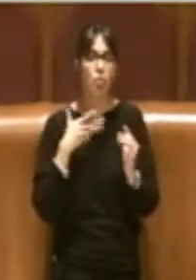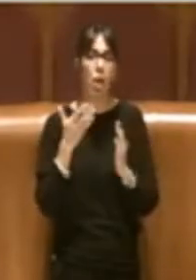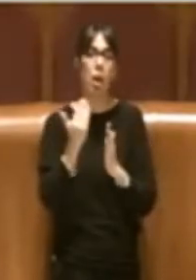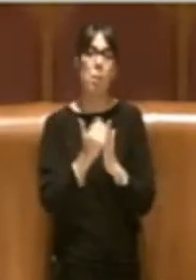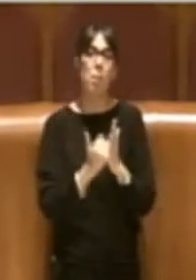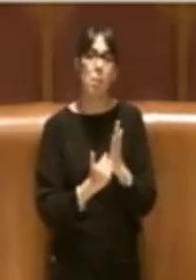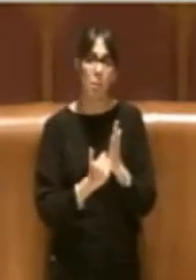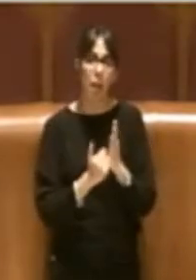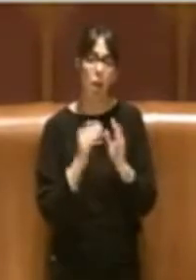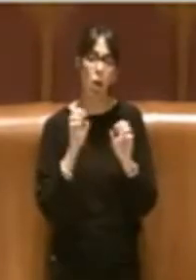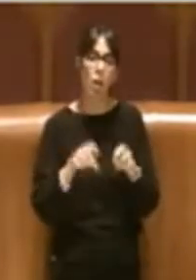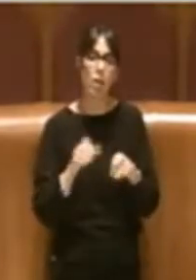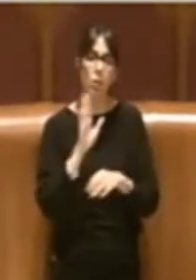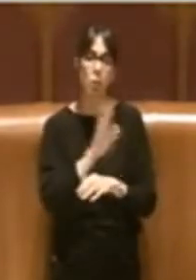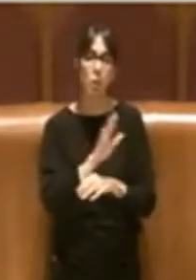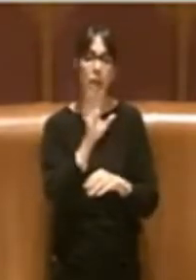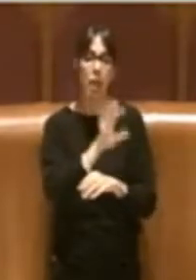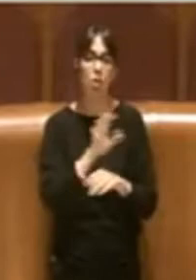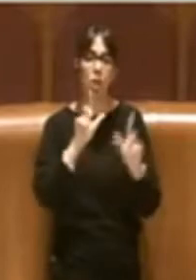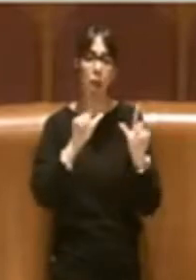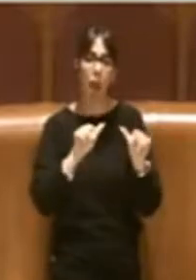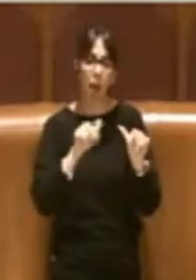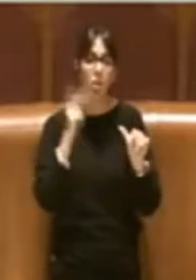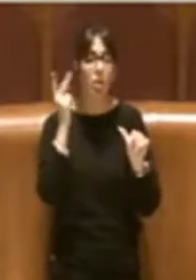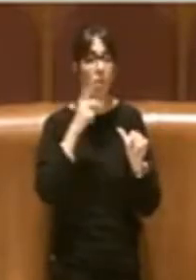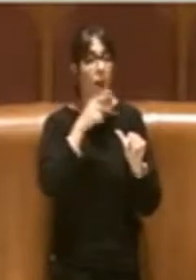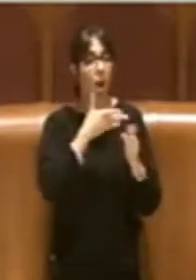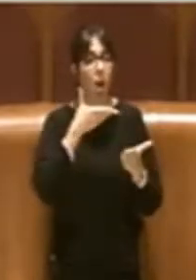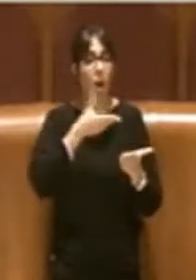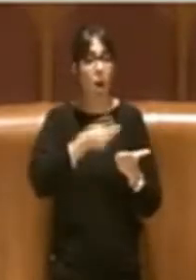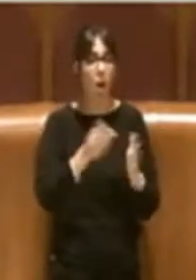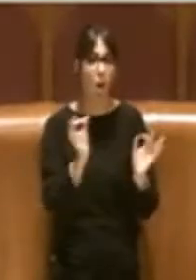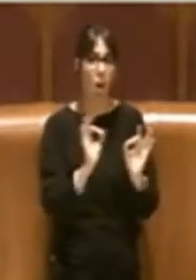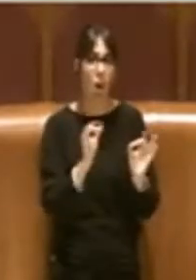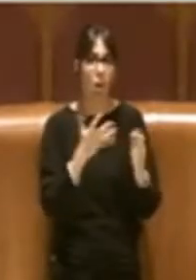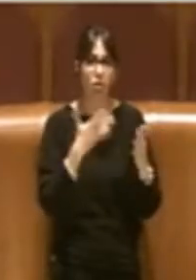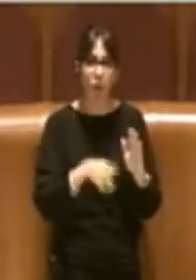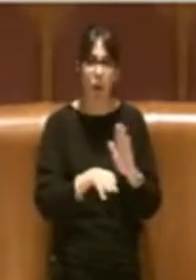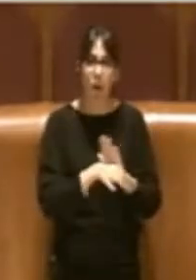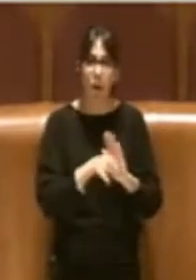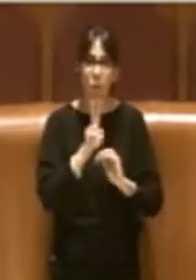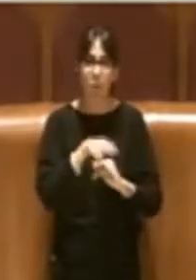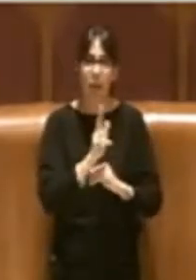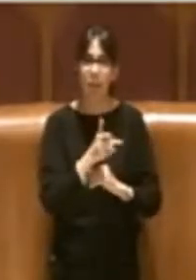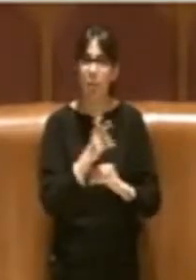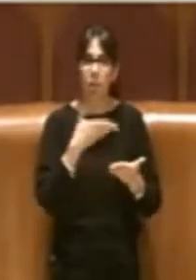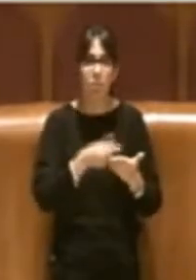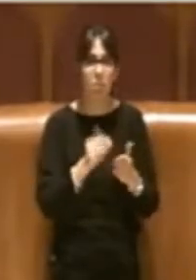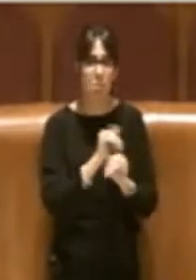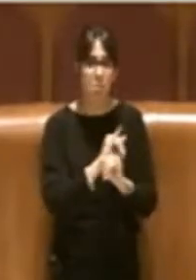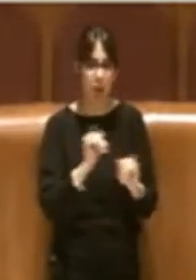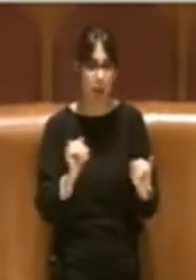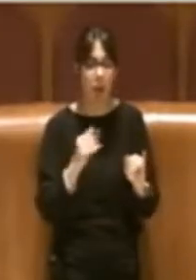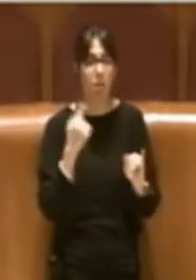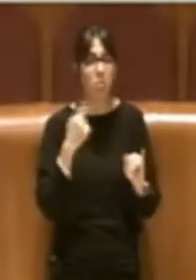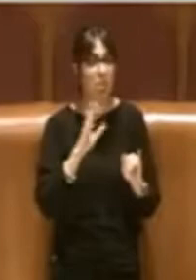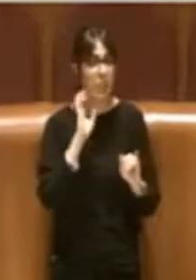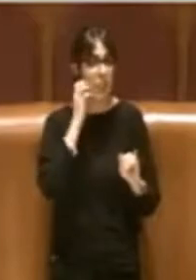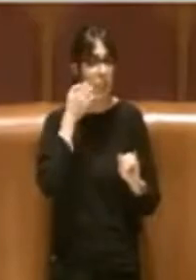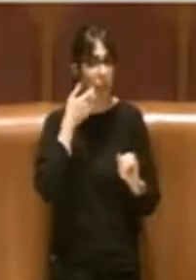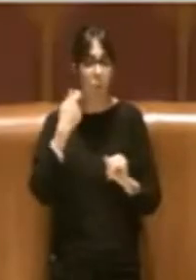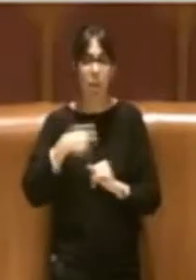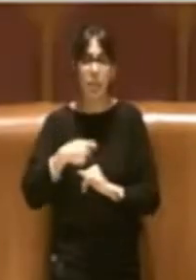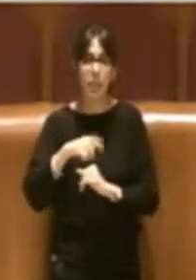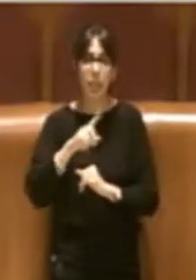dei rifiuti della Regione Lazio che di fatto è inattuato dal 2013 ed è veramente assurdo che il Presidente Zingaretti vada